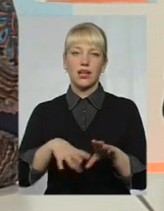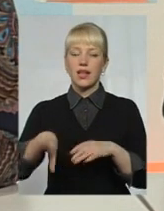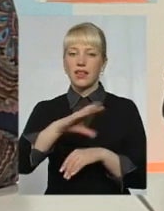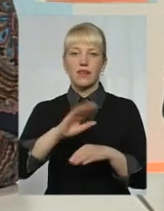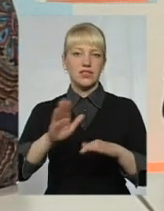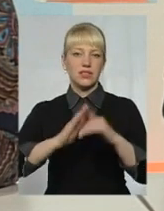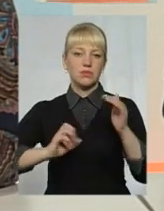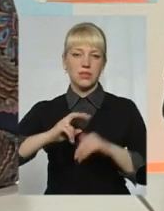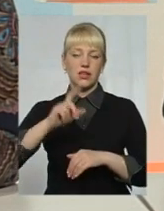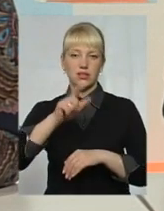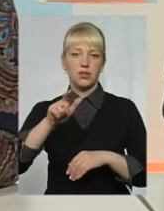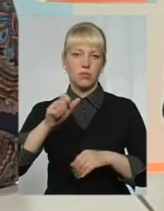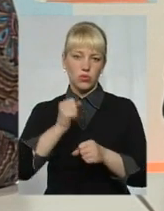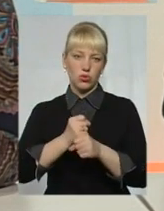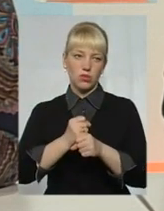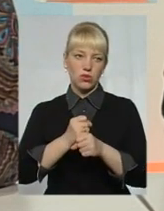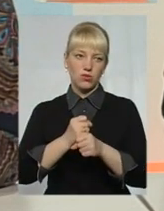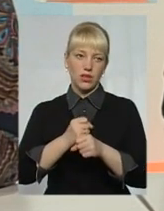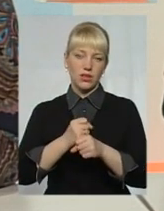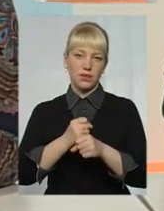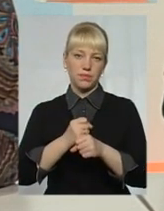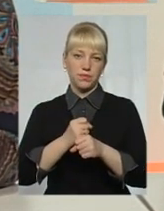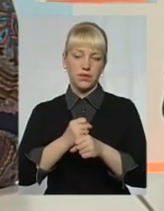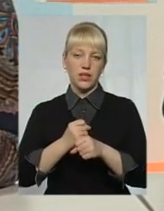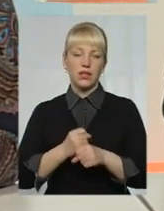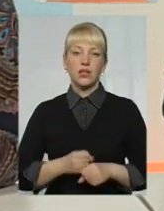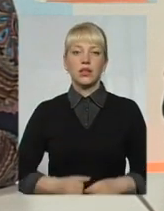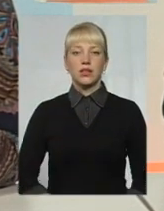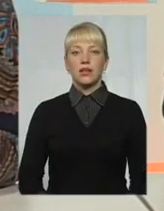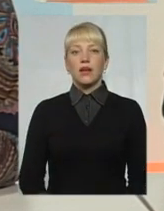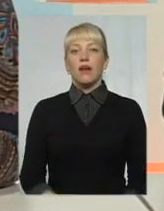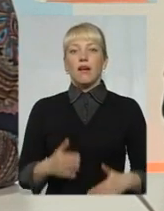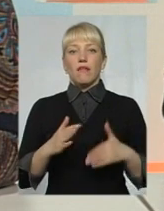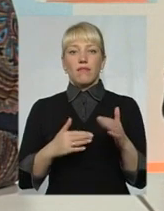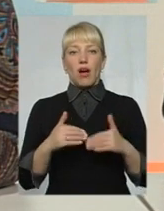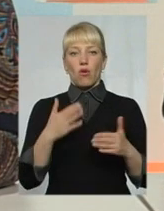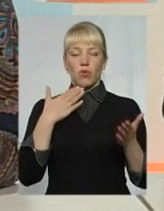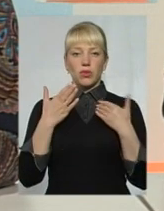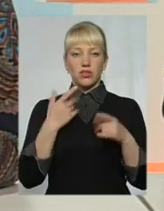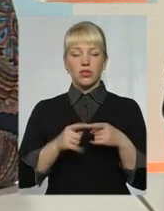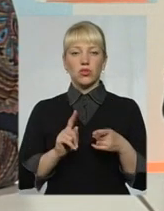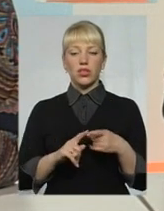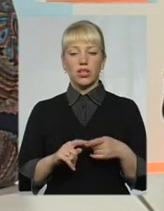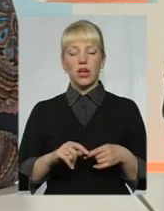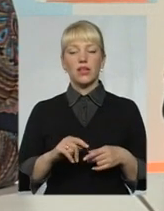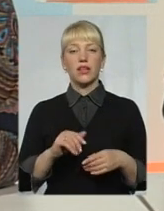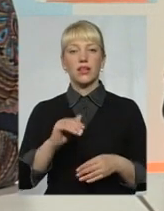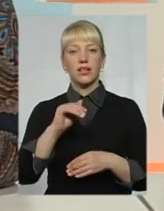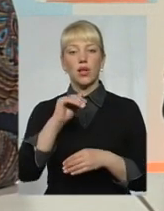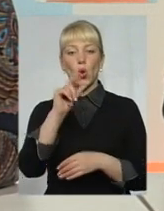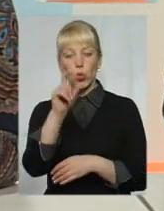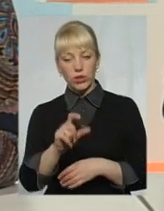спеціалісти можуть працювати з втратами. І фахово підійти до тієї людини, особливо до